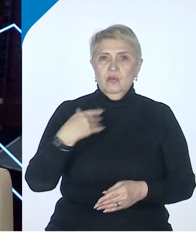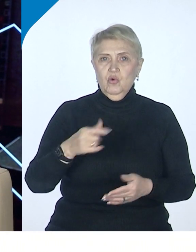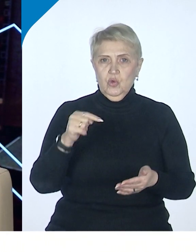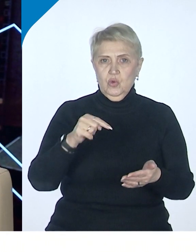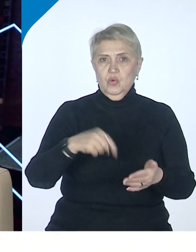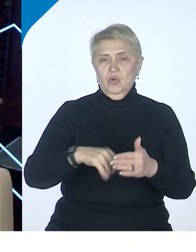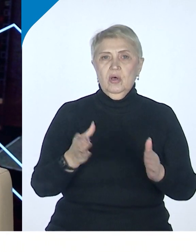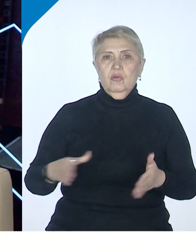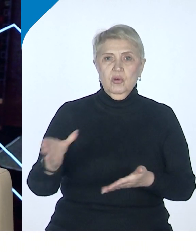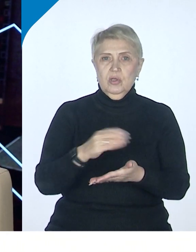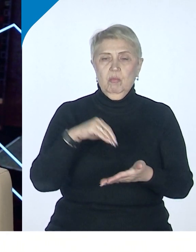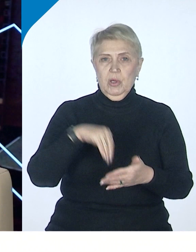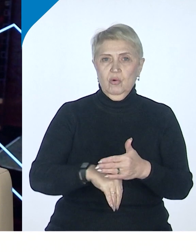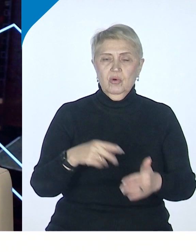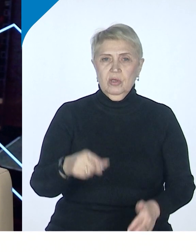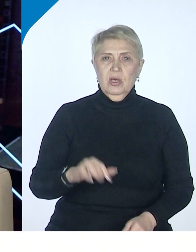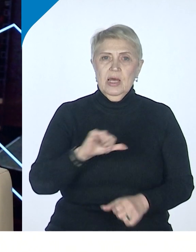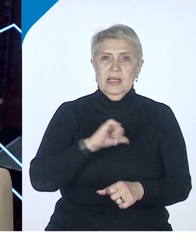И самое главное, что